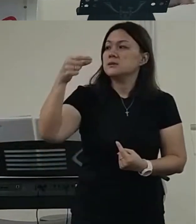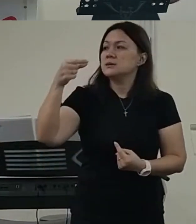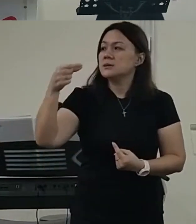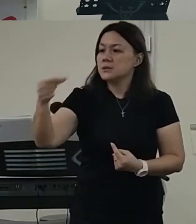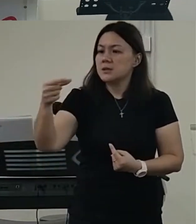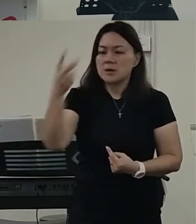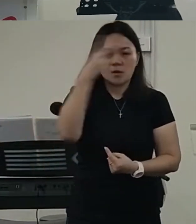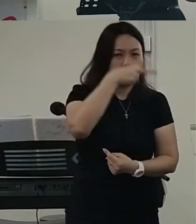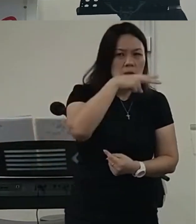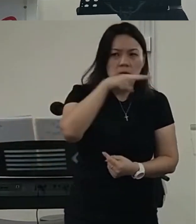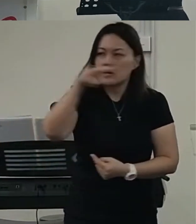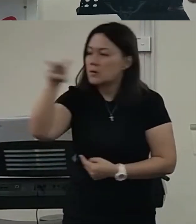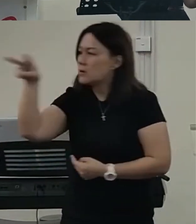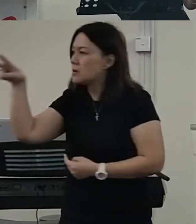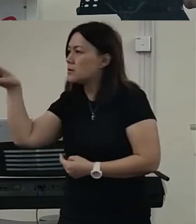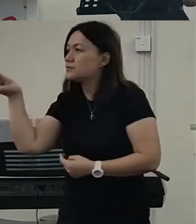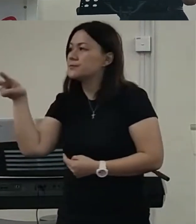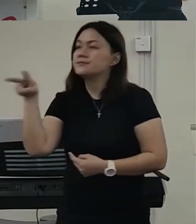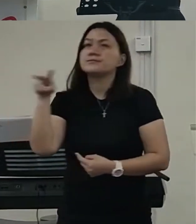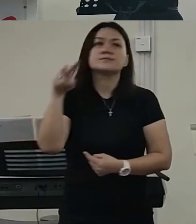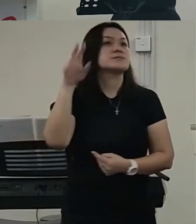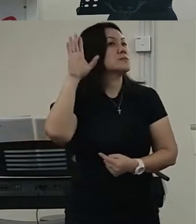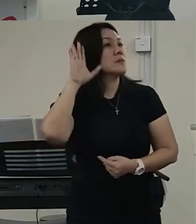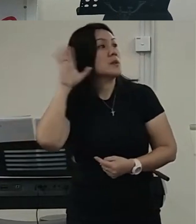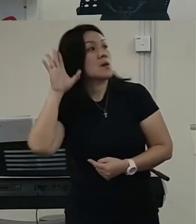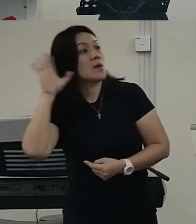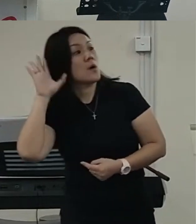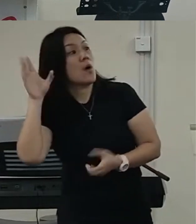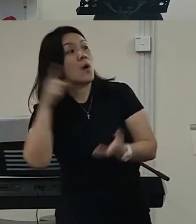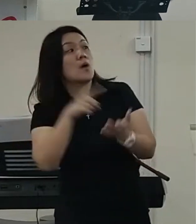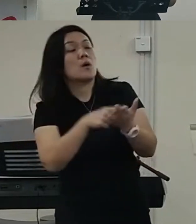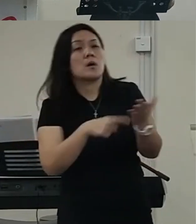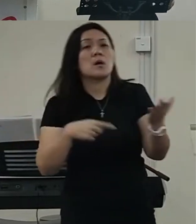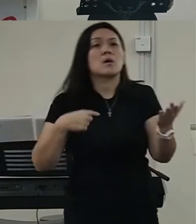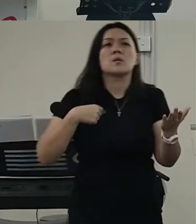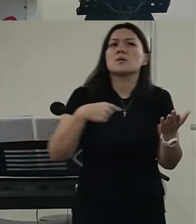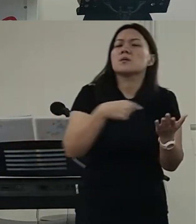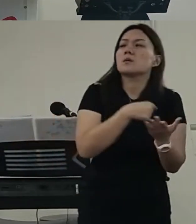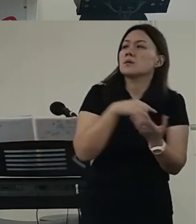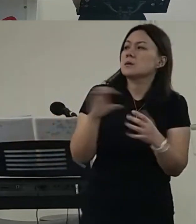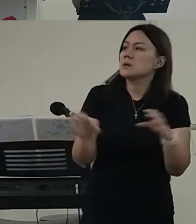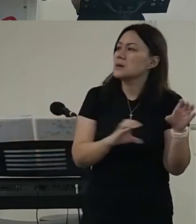那么呢他也来到我们的个别小组那么在听和看我们到底在做什么